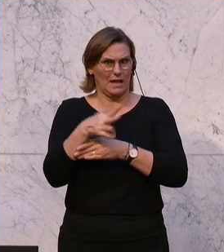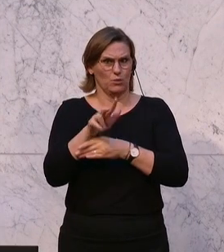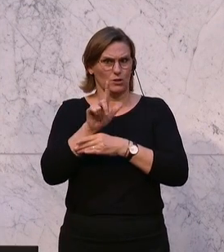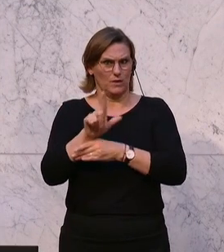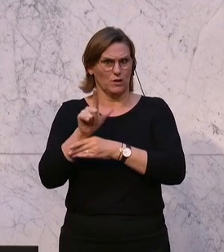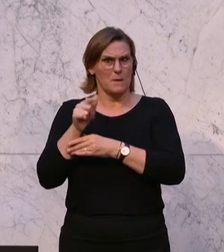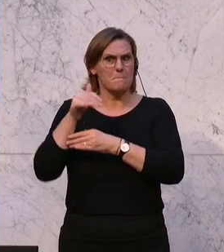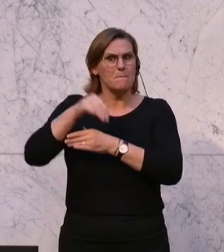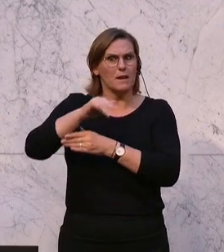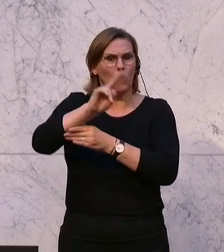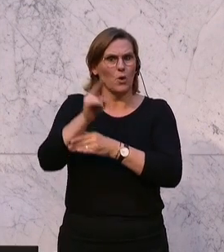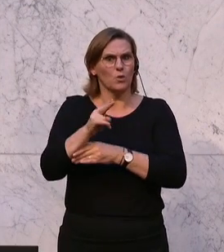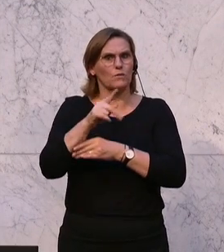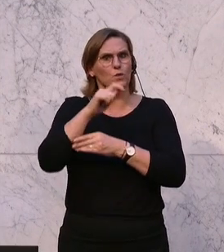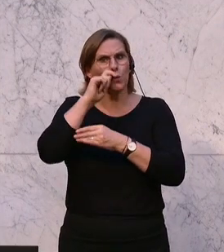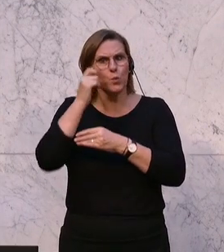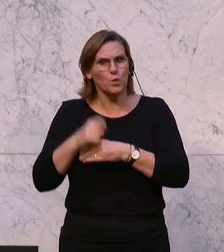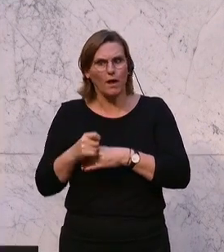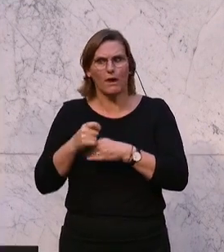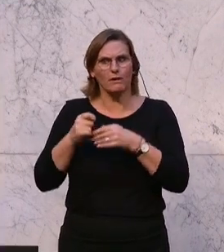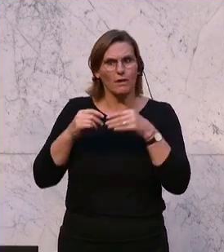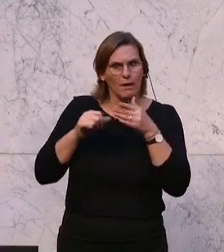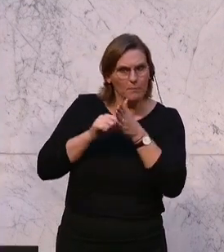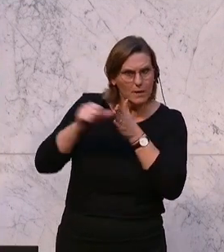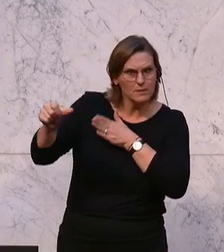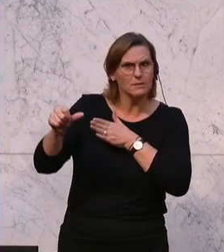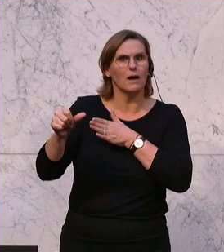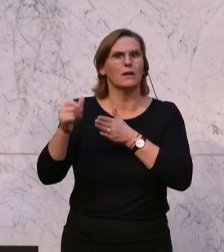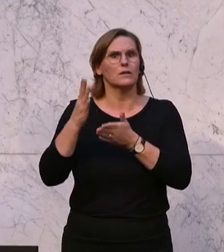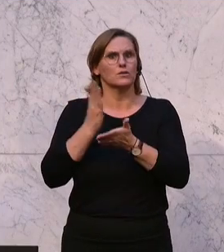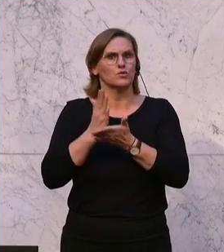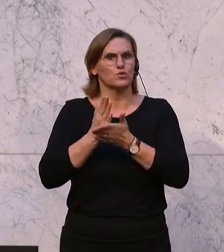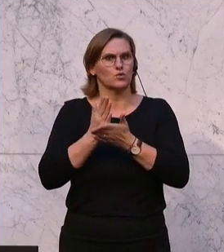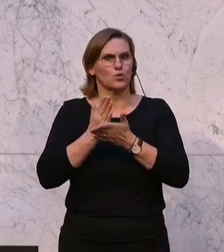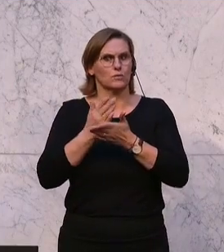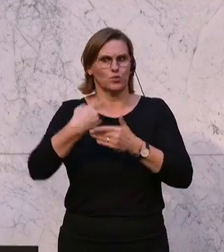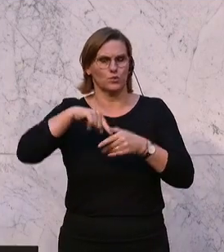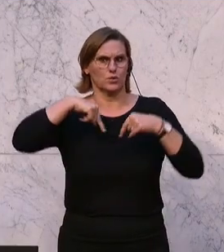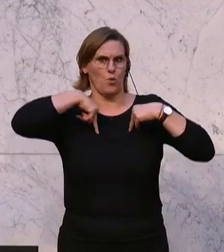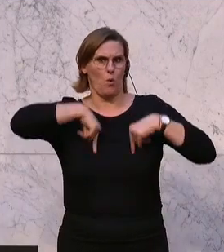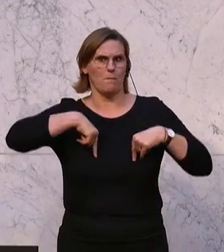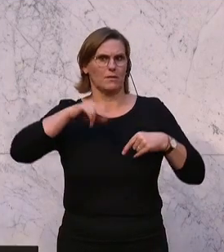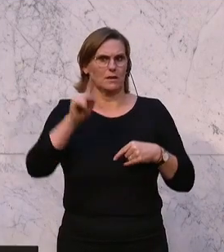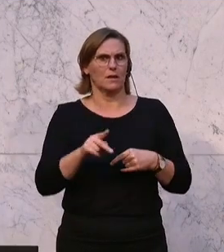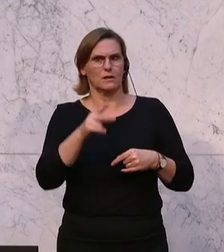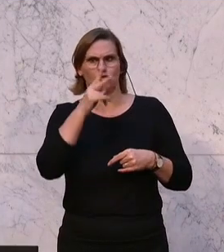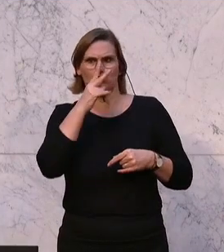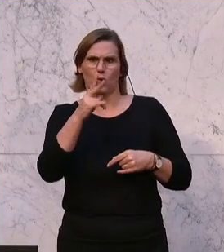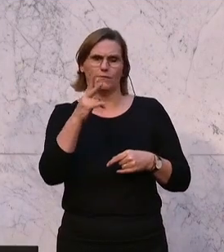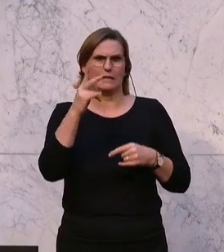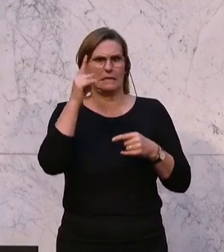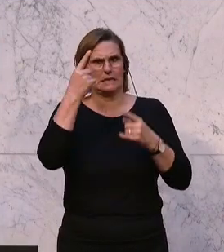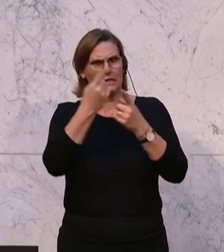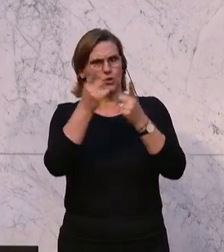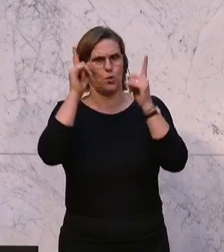in Richtung der Ukraine geflossen. Und der Klubobmann Kikl hat es heute schon gesagt, da sollte man sich doch ein Beispiel einer Slowakei nehmen, die verstanden hat,